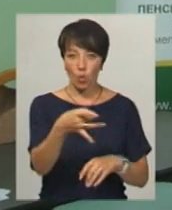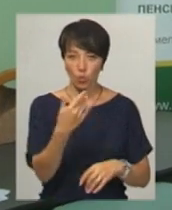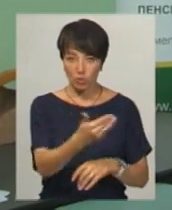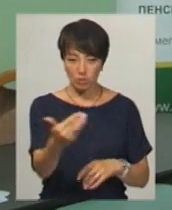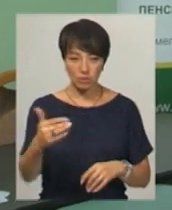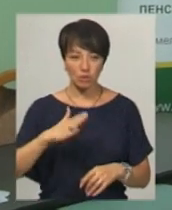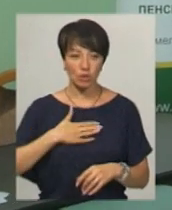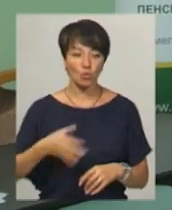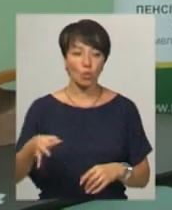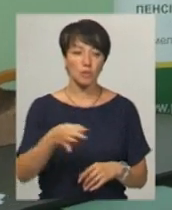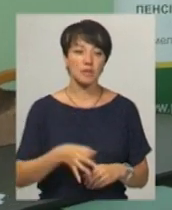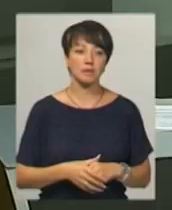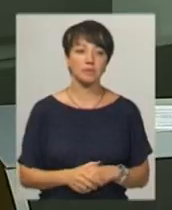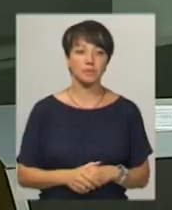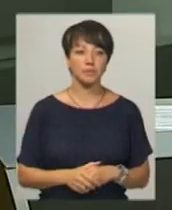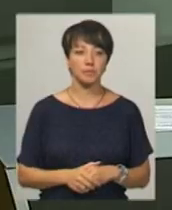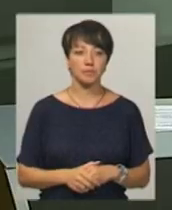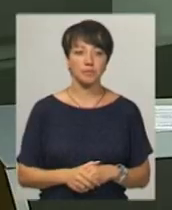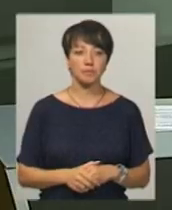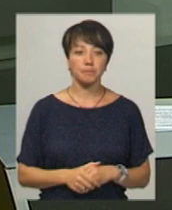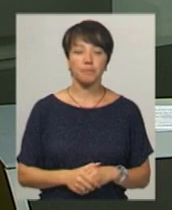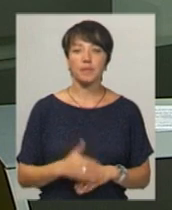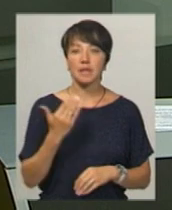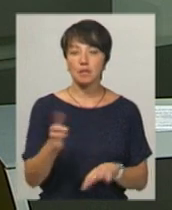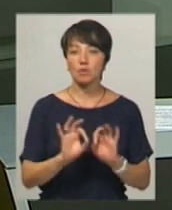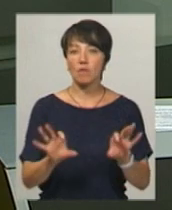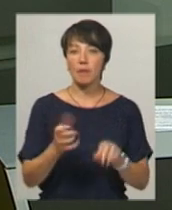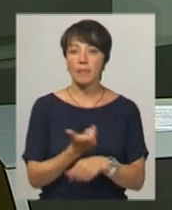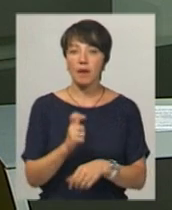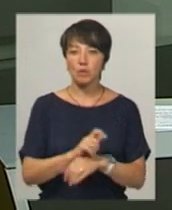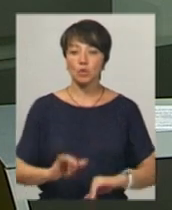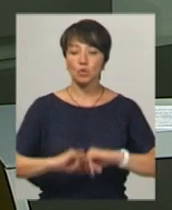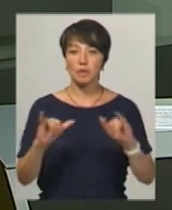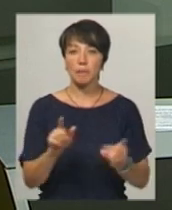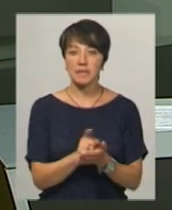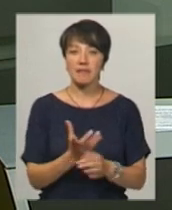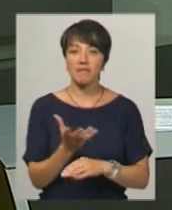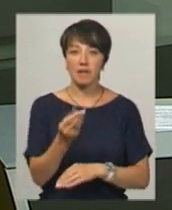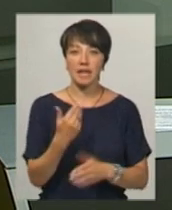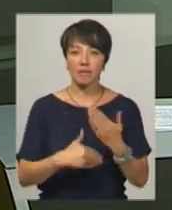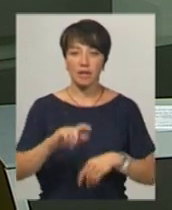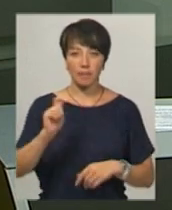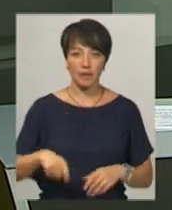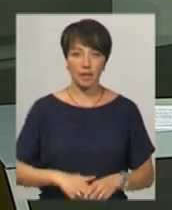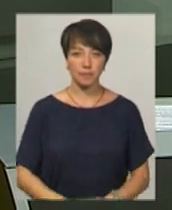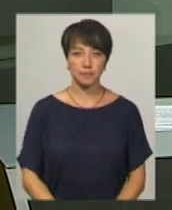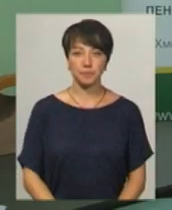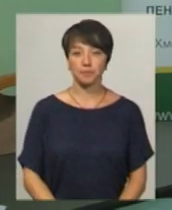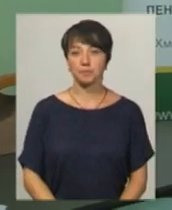центрах нашої області. За її словами, найбільше зросли пенсійні виплати інвалідам війни.